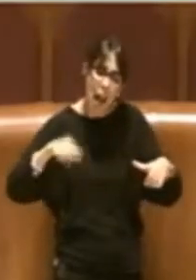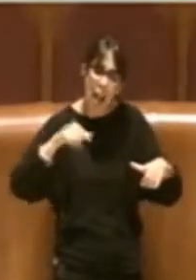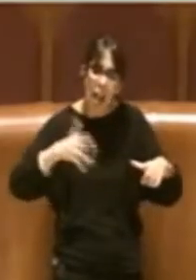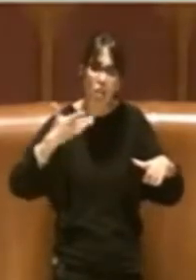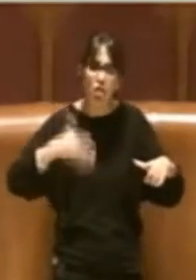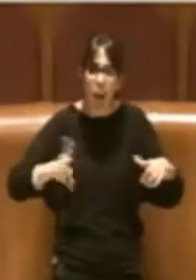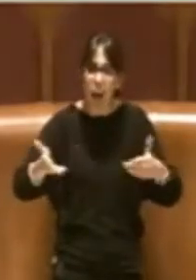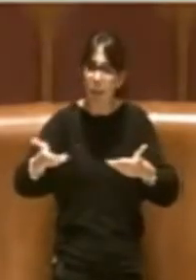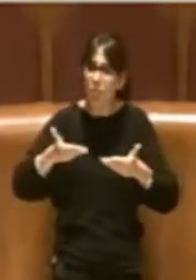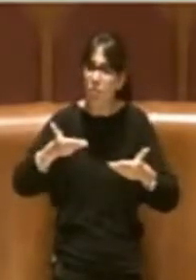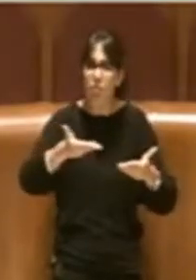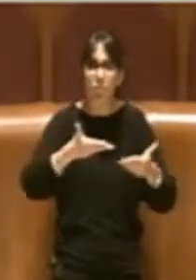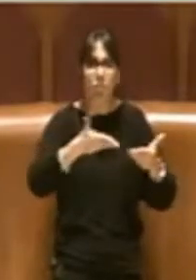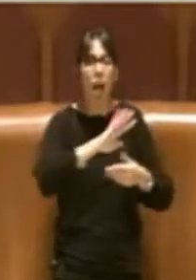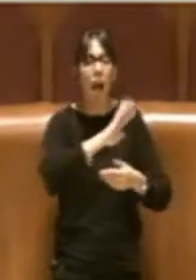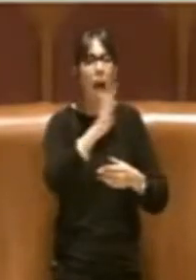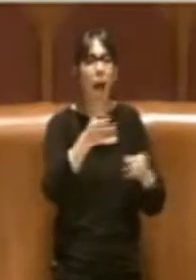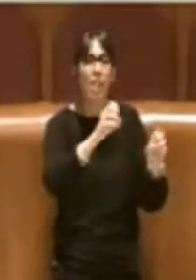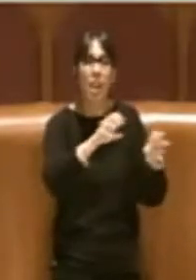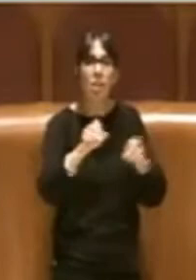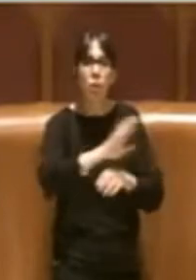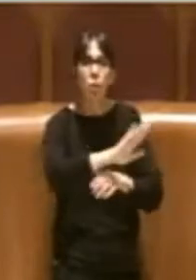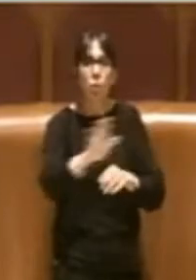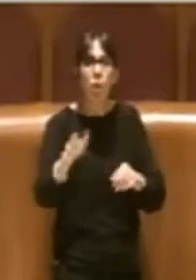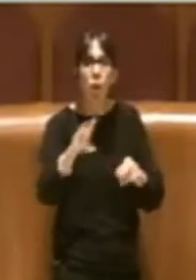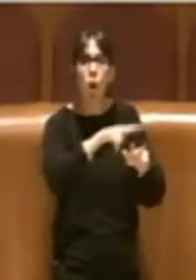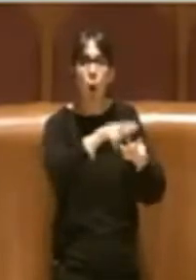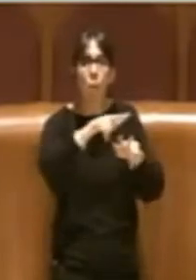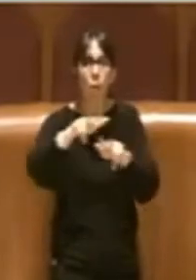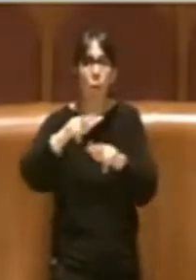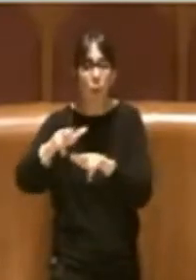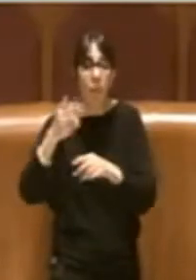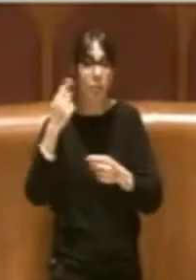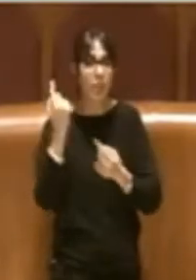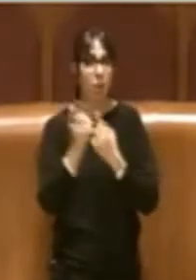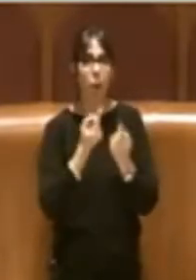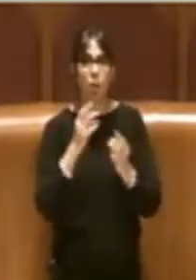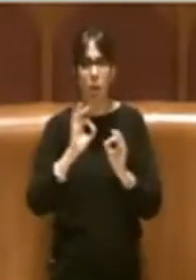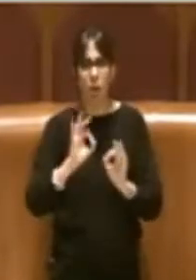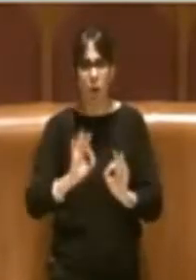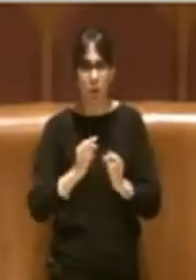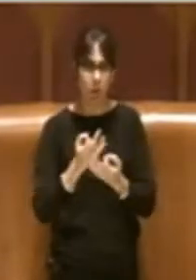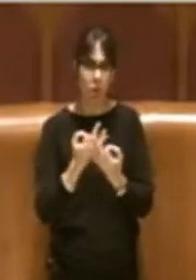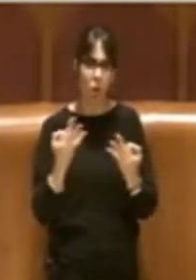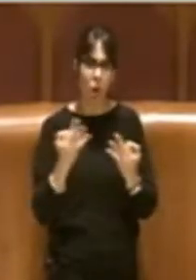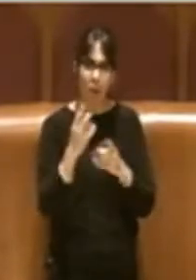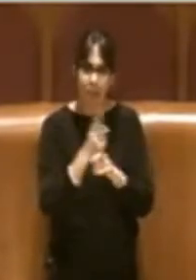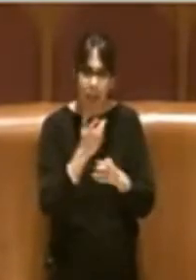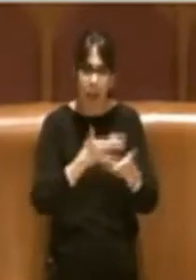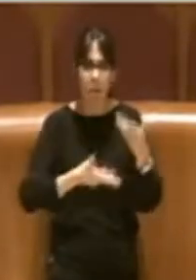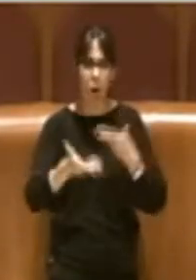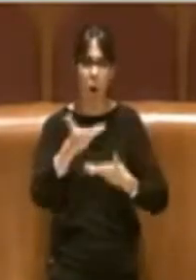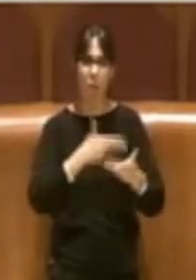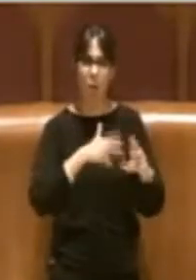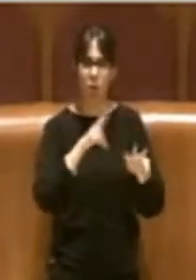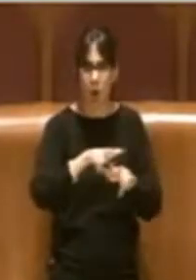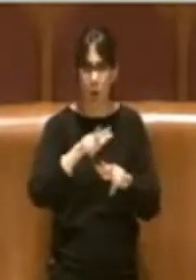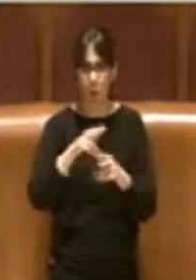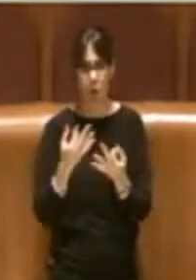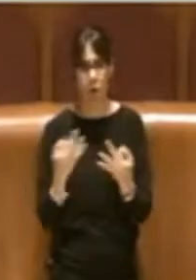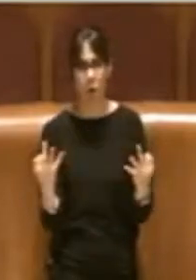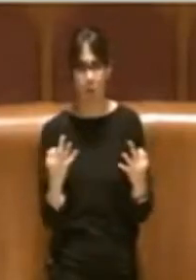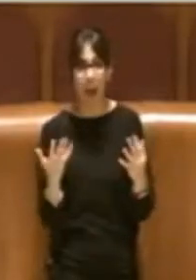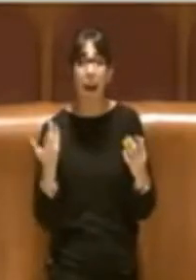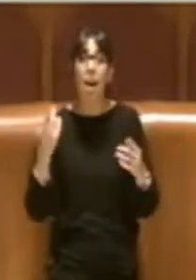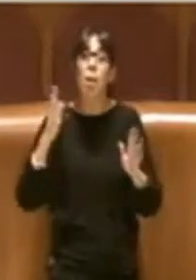situazioni del genere è bene che ci sia un mutuo soccorso tra tutte quante i comuni. Peraltro Roma